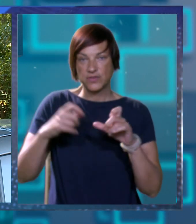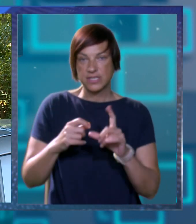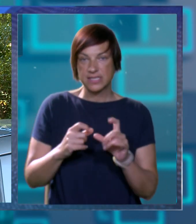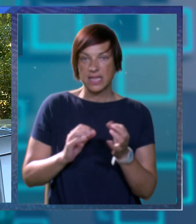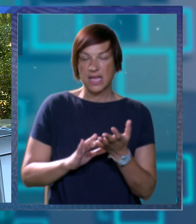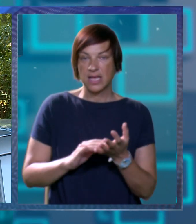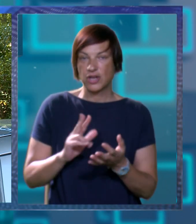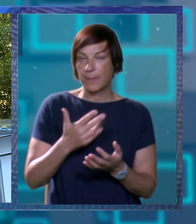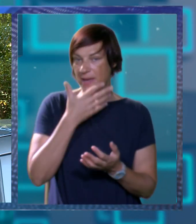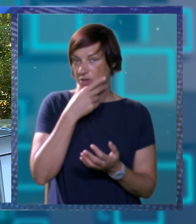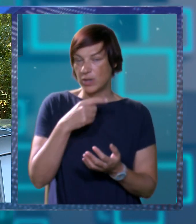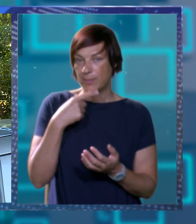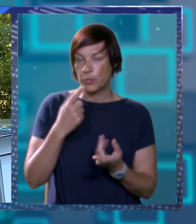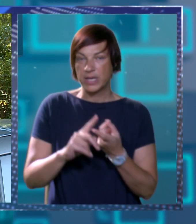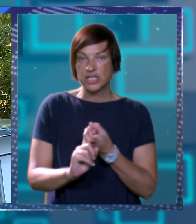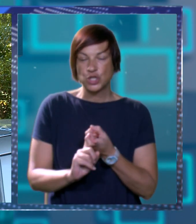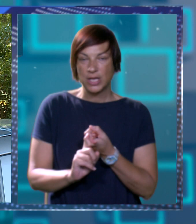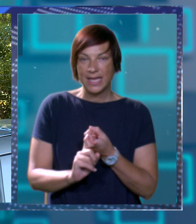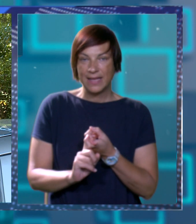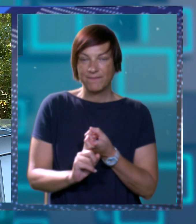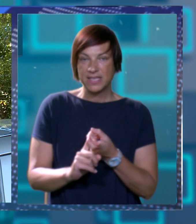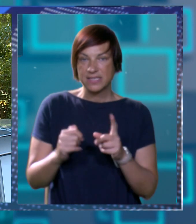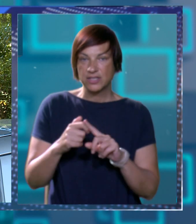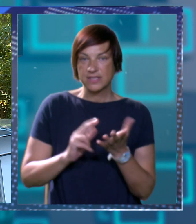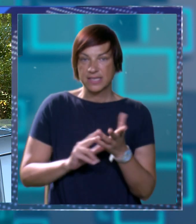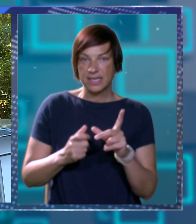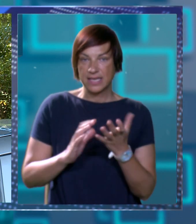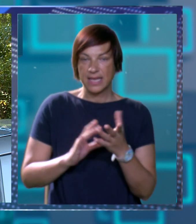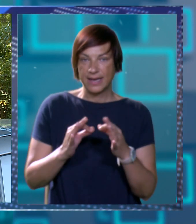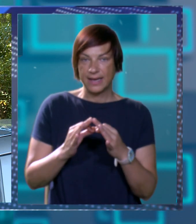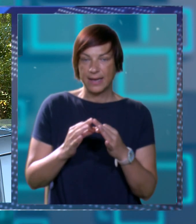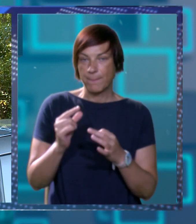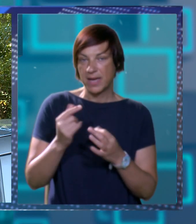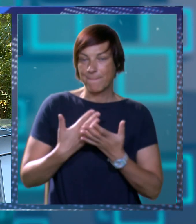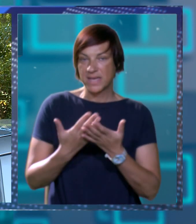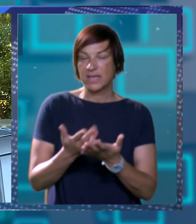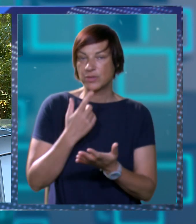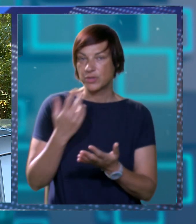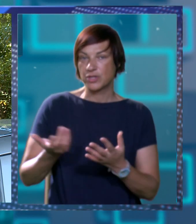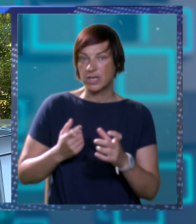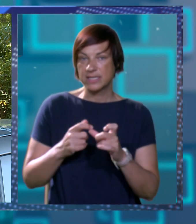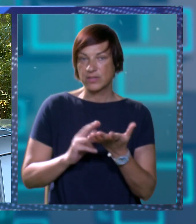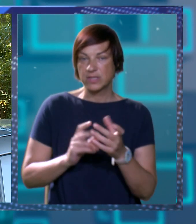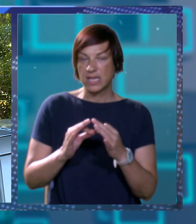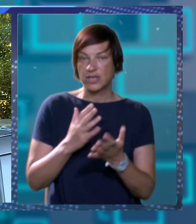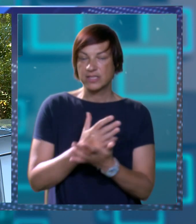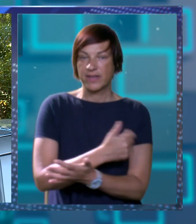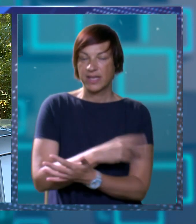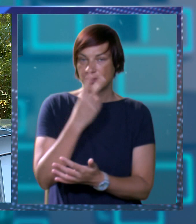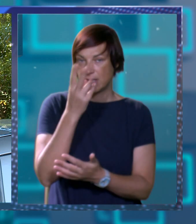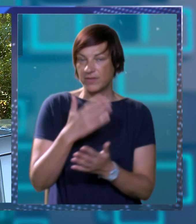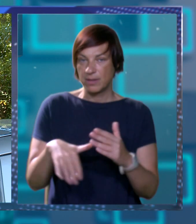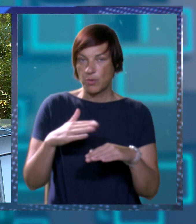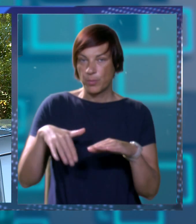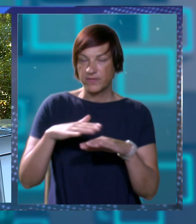ima jednu lijepu priču sa vezanu sa ovim kriljanima i sa mini kruzerima koji dolaze u slano iz godinu godinu vidimo